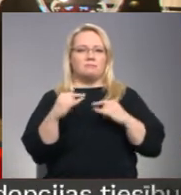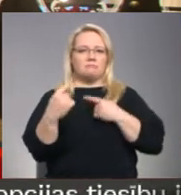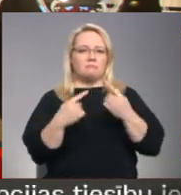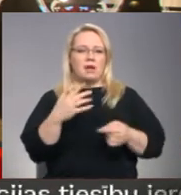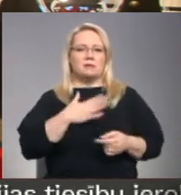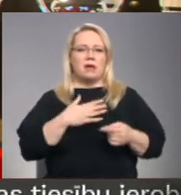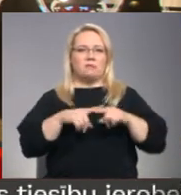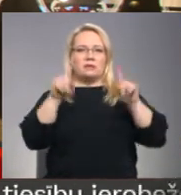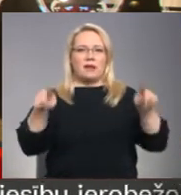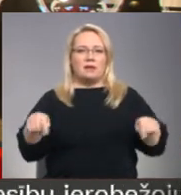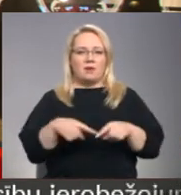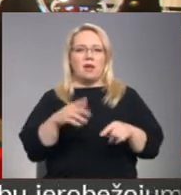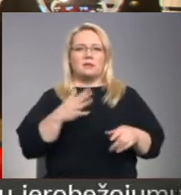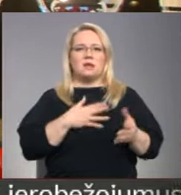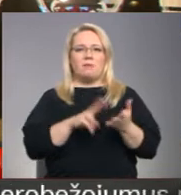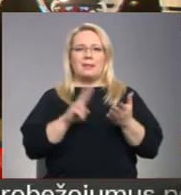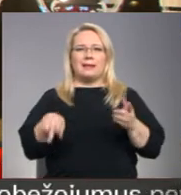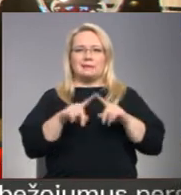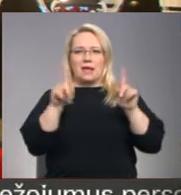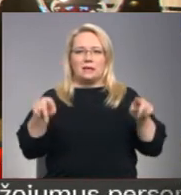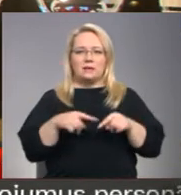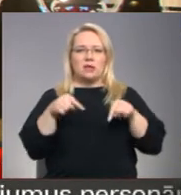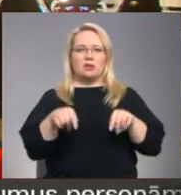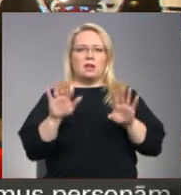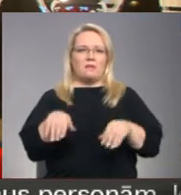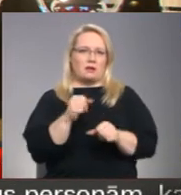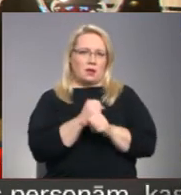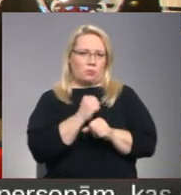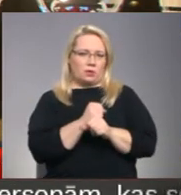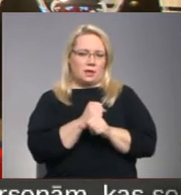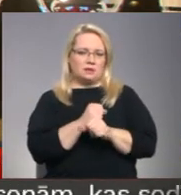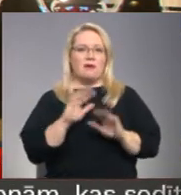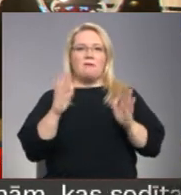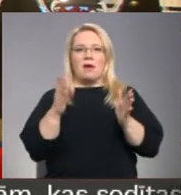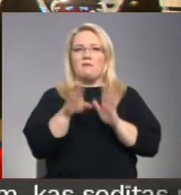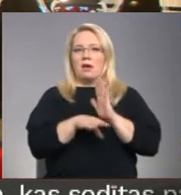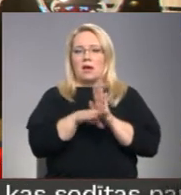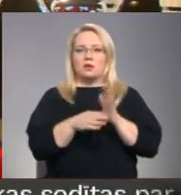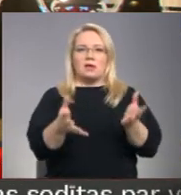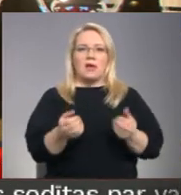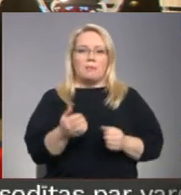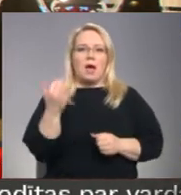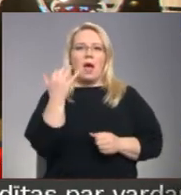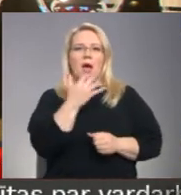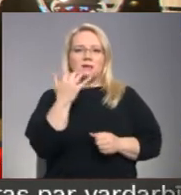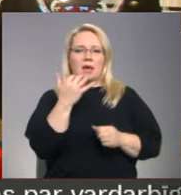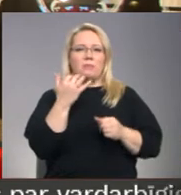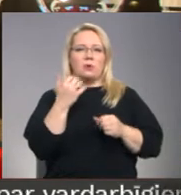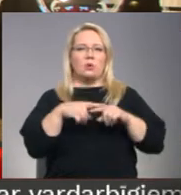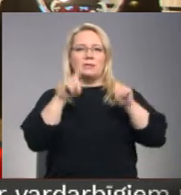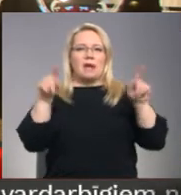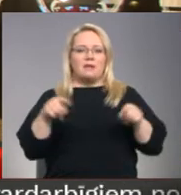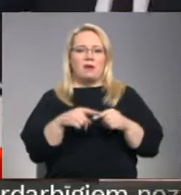savu certifikātu, ar savu licenci, lai viņi var šeit darboties. Vai ir vienkārši jāpieņem ārvalstu certifikātu kā